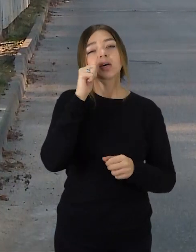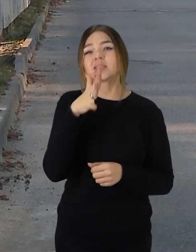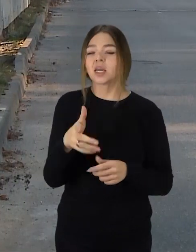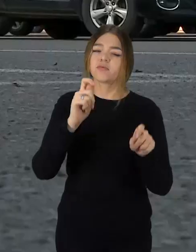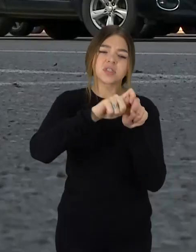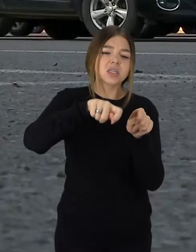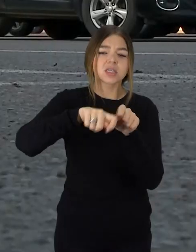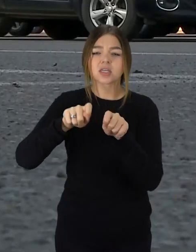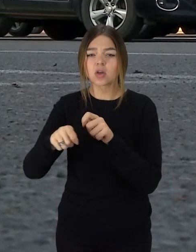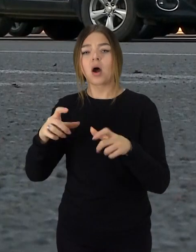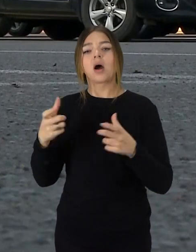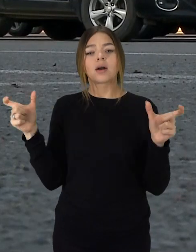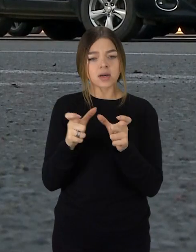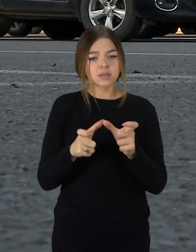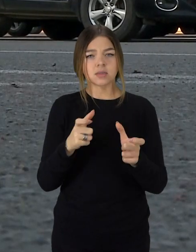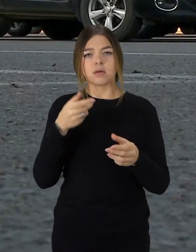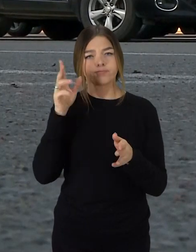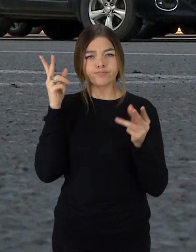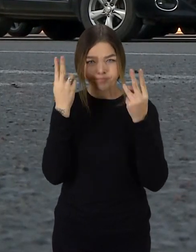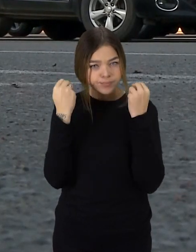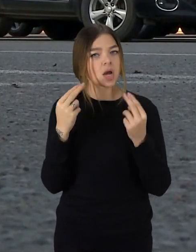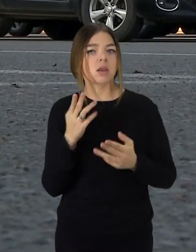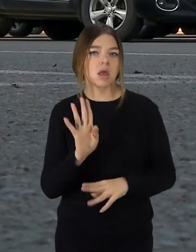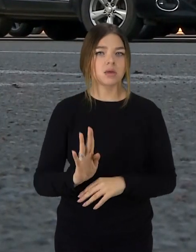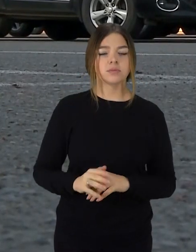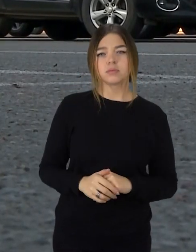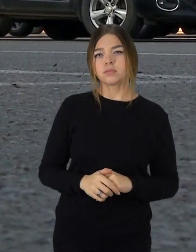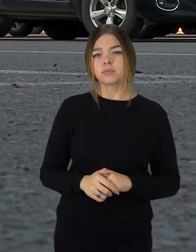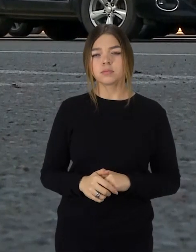nekasdien salaukio tikrintųjų, kaip laikomasi karantino reikalavimu.